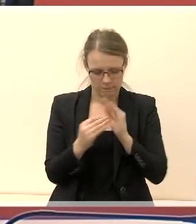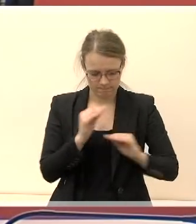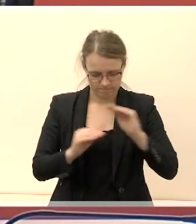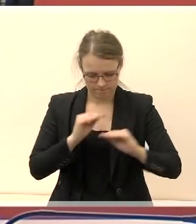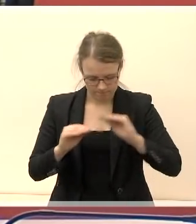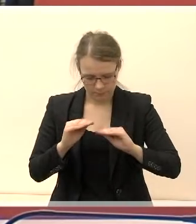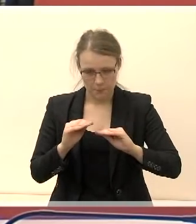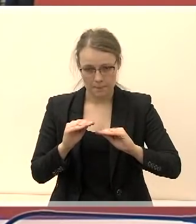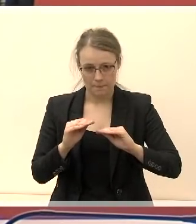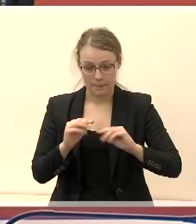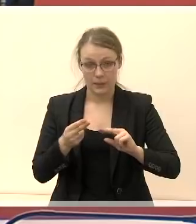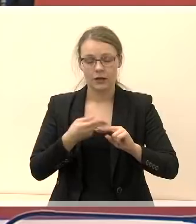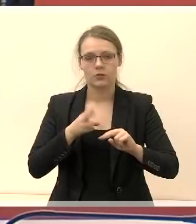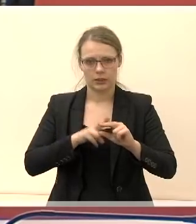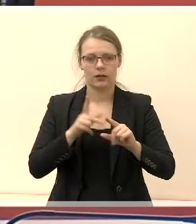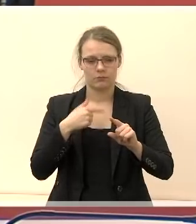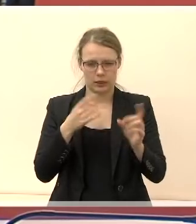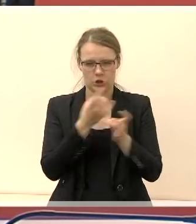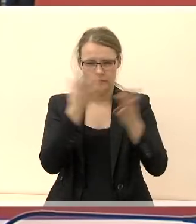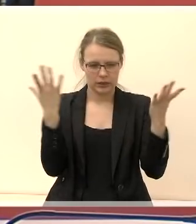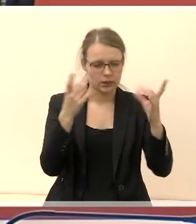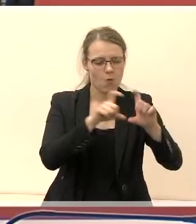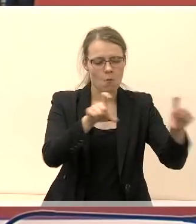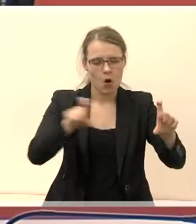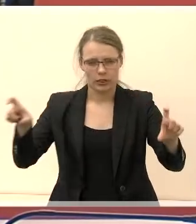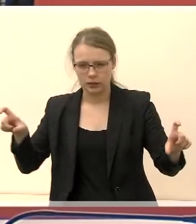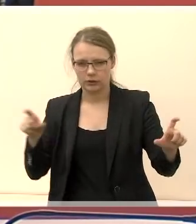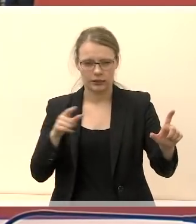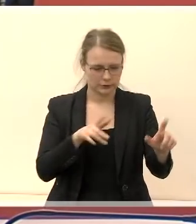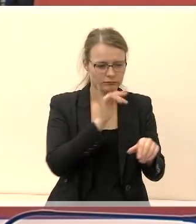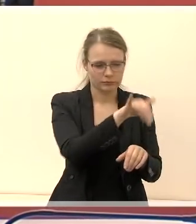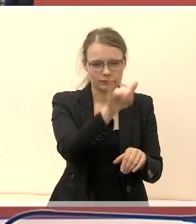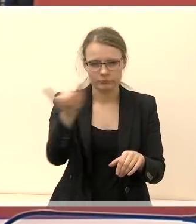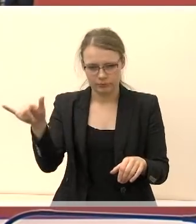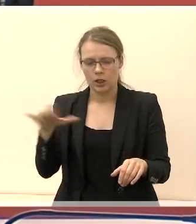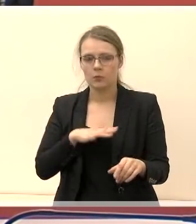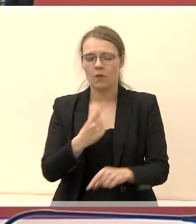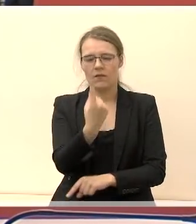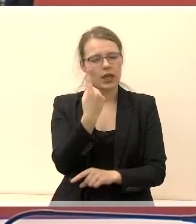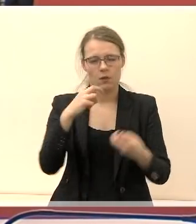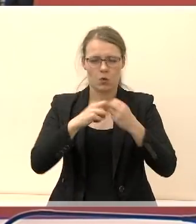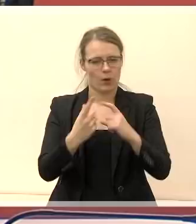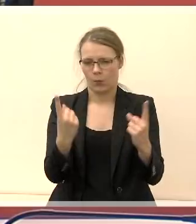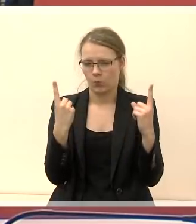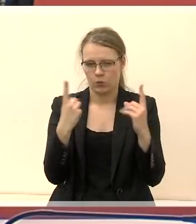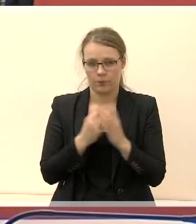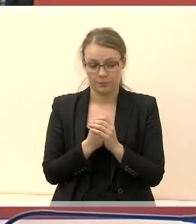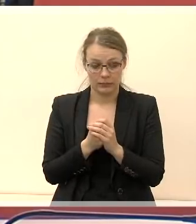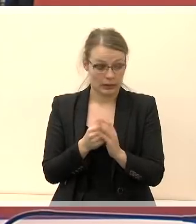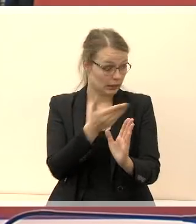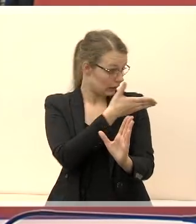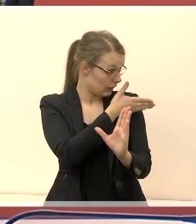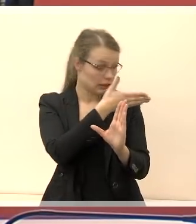apvažiavome visą švietimų ūkdymo įstaigas ir pastebėjome vieną didžiausią problemą. Iki šios dienos